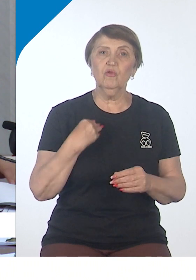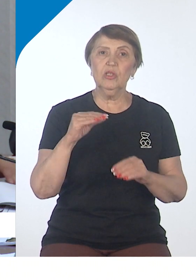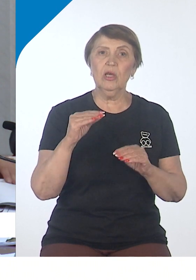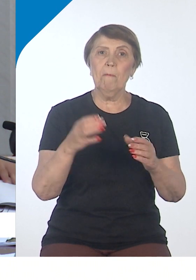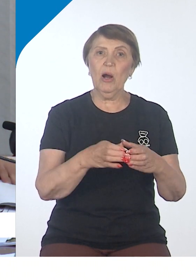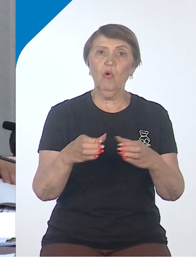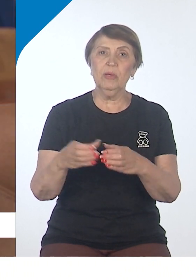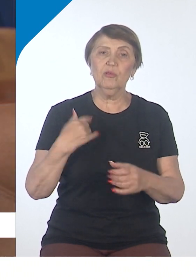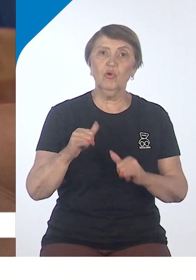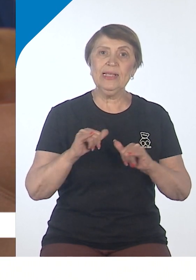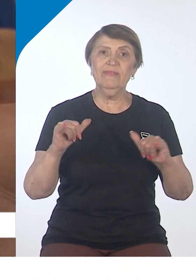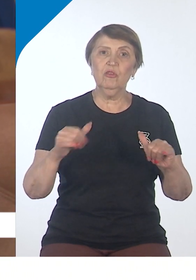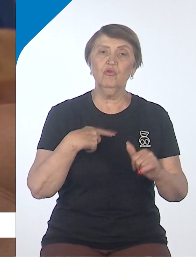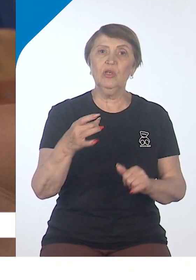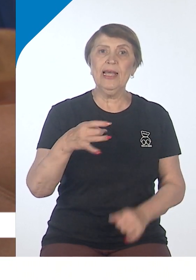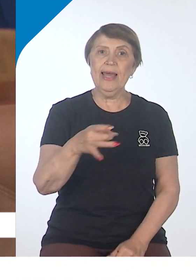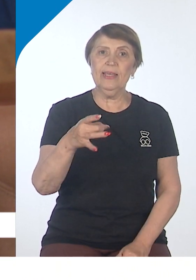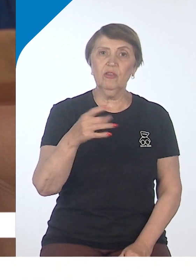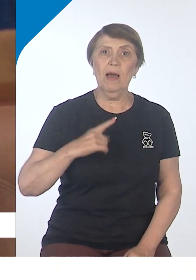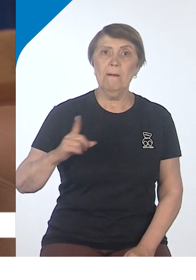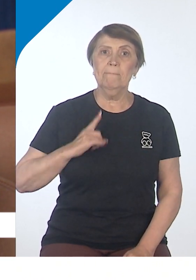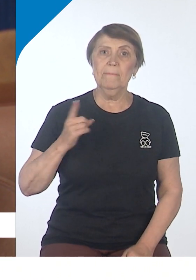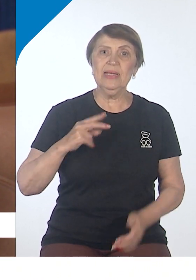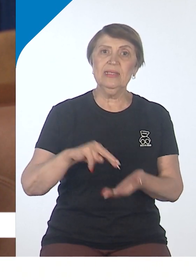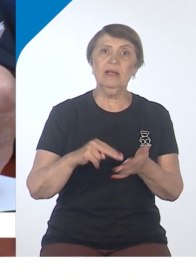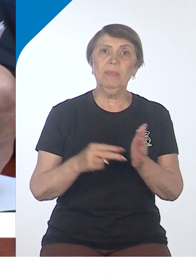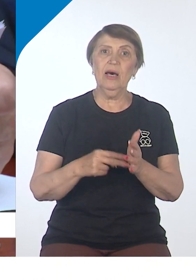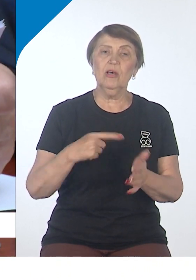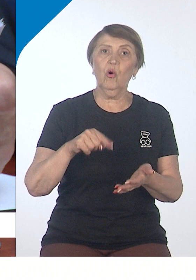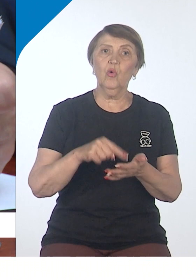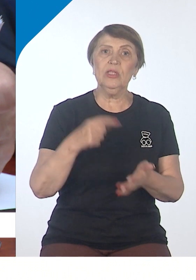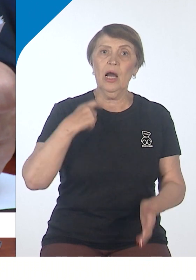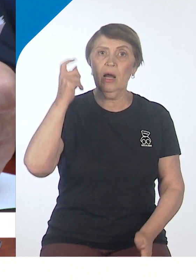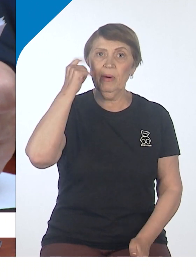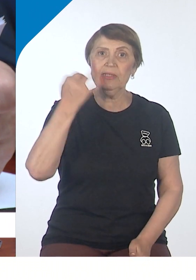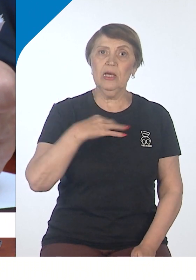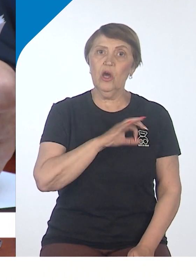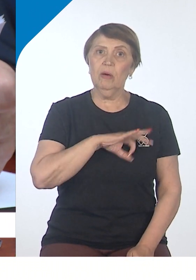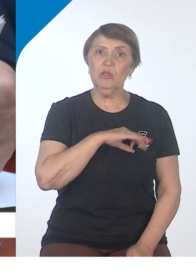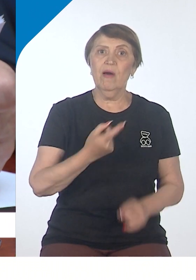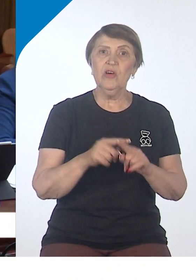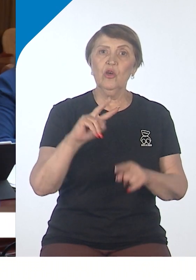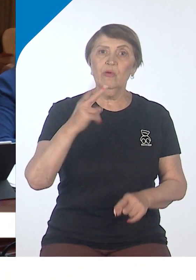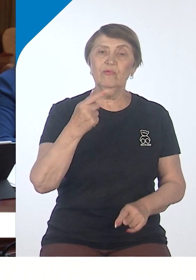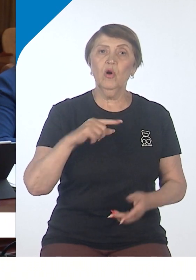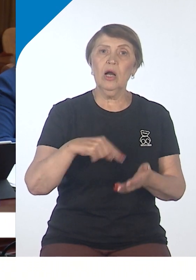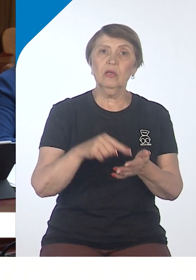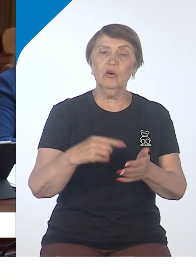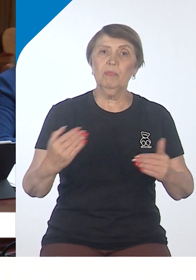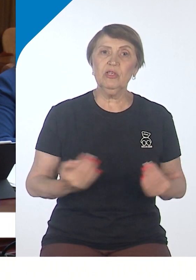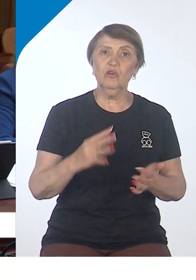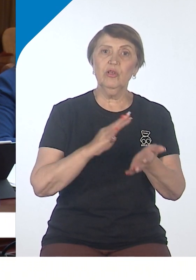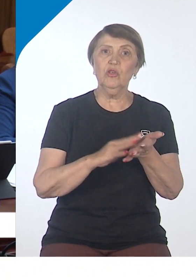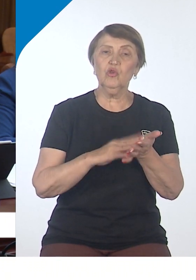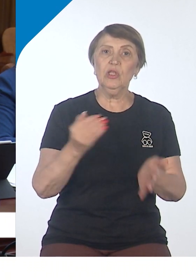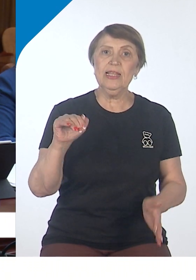развитию региона главная тема – реализация мастер-планов Хабаровска и Комсомольска на Амуре. В этих двух городах в общей сложности проживают 900